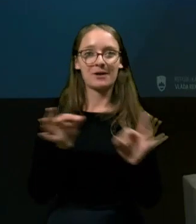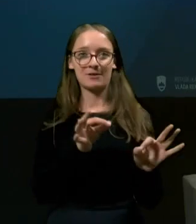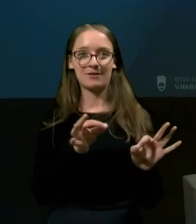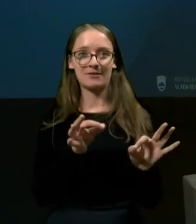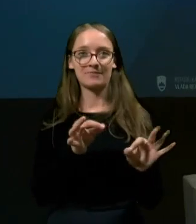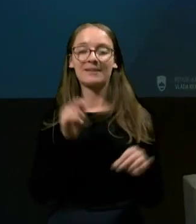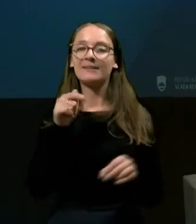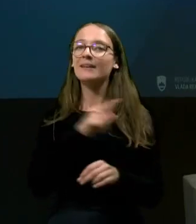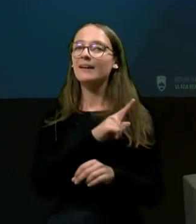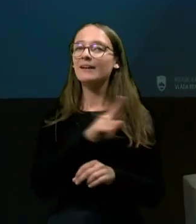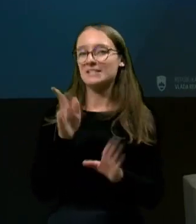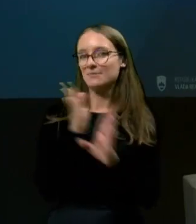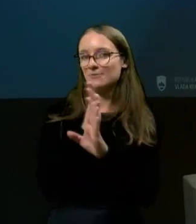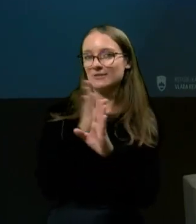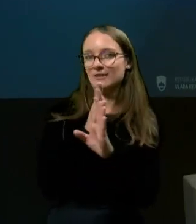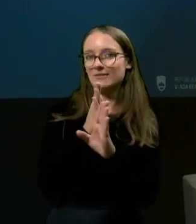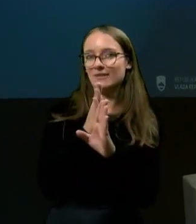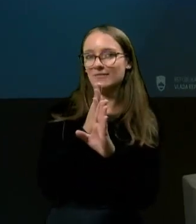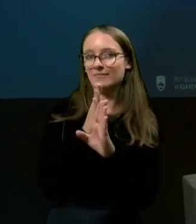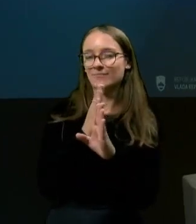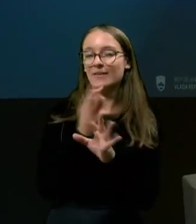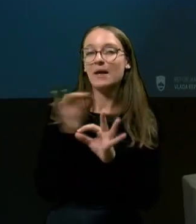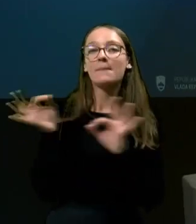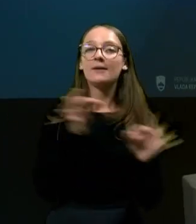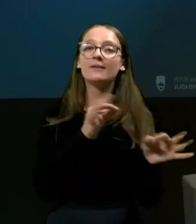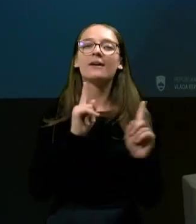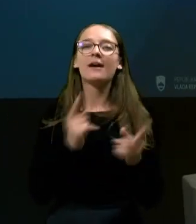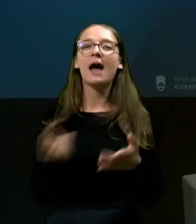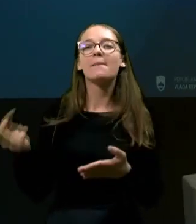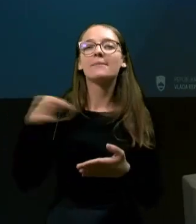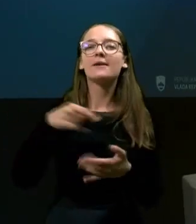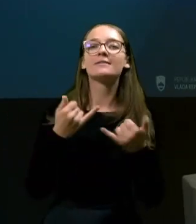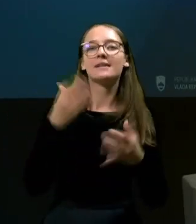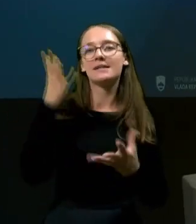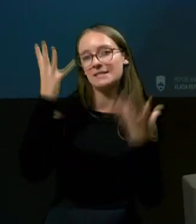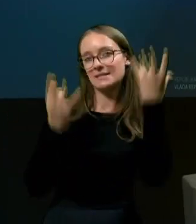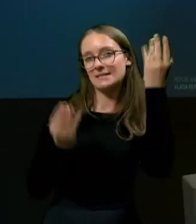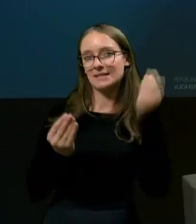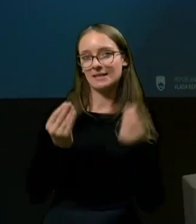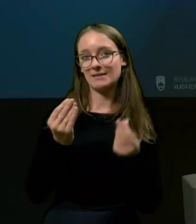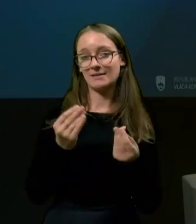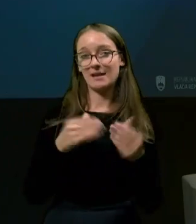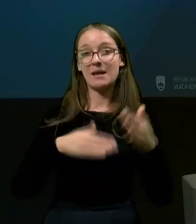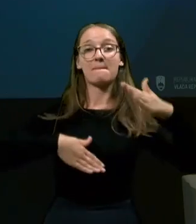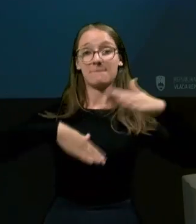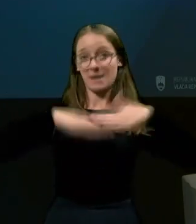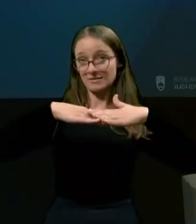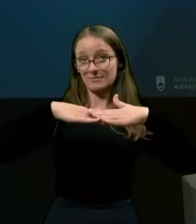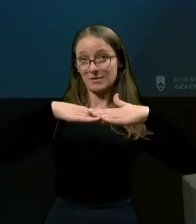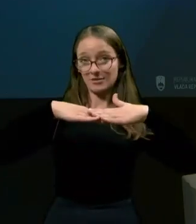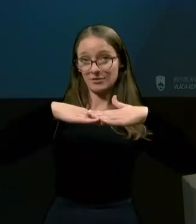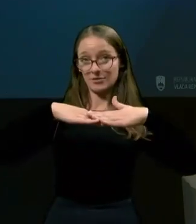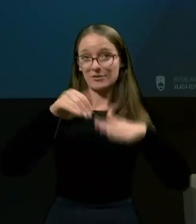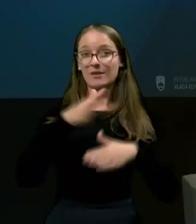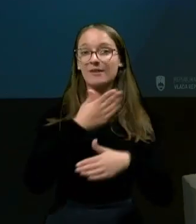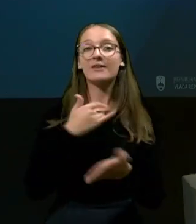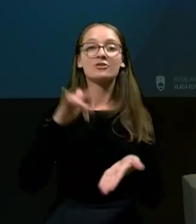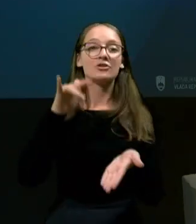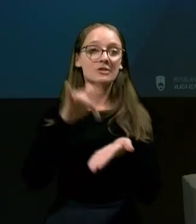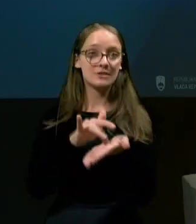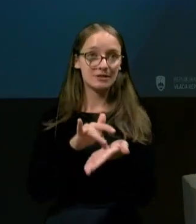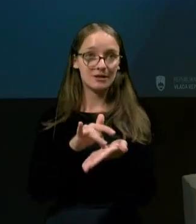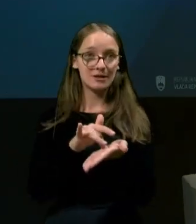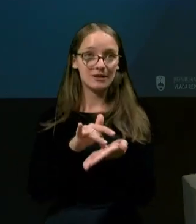In teha nismo skrivali. Pripravljali smo se na to, kar prihaja zdaj jeseni. Maksimalno je bil naš cilj,